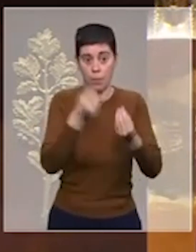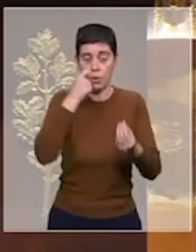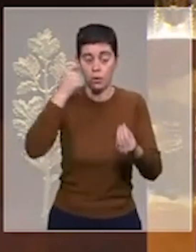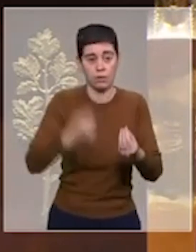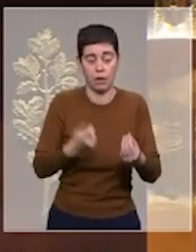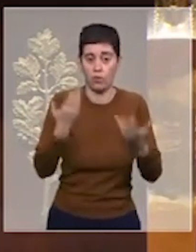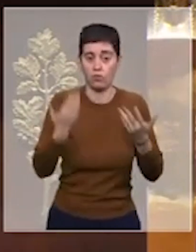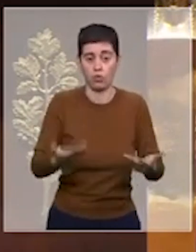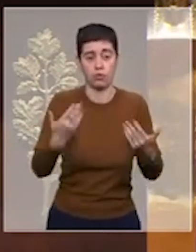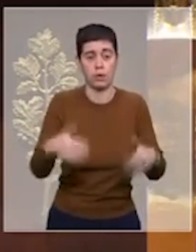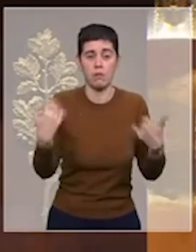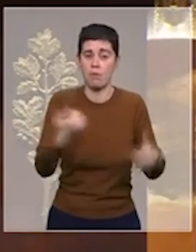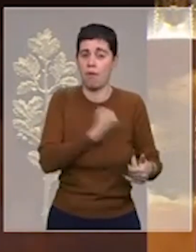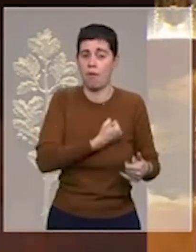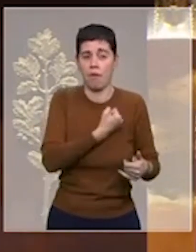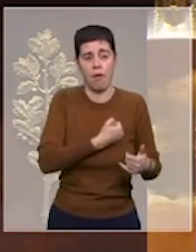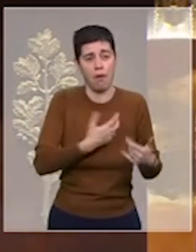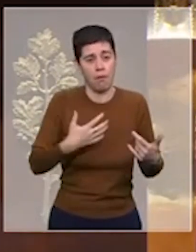extraordinairement fort.